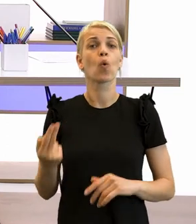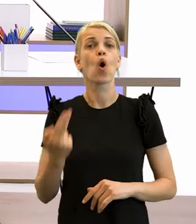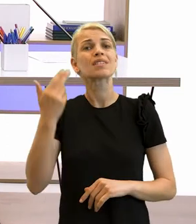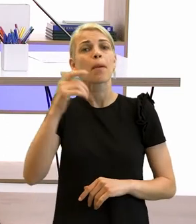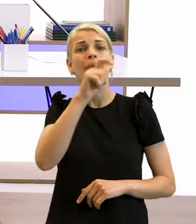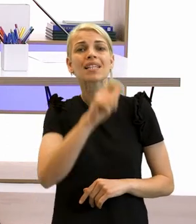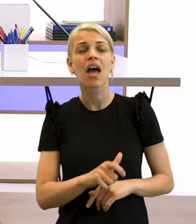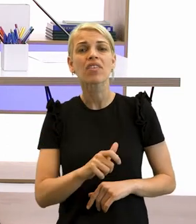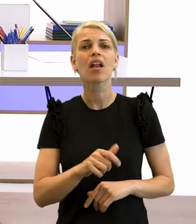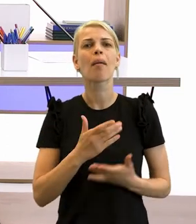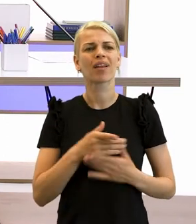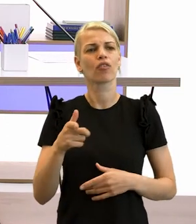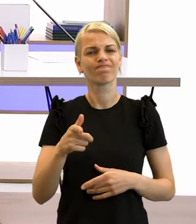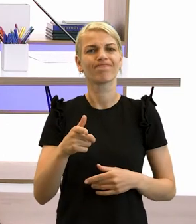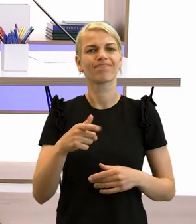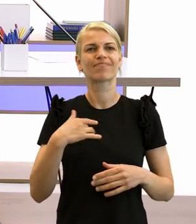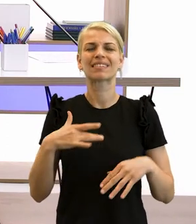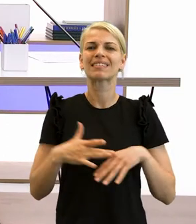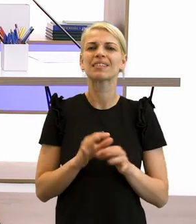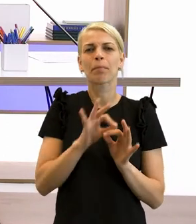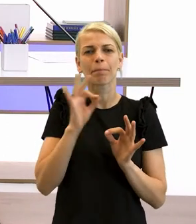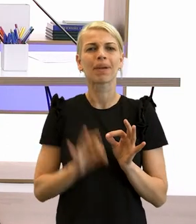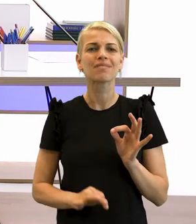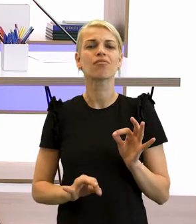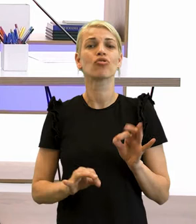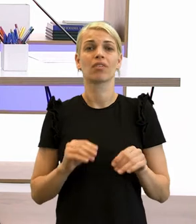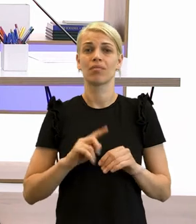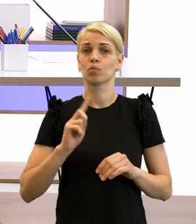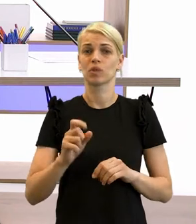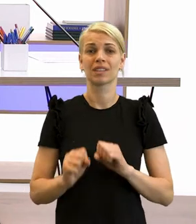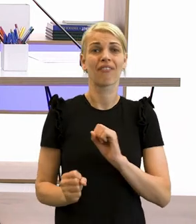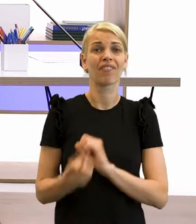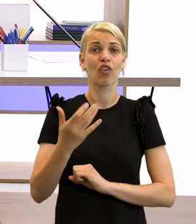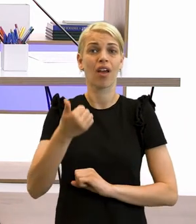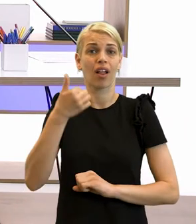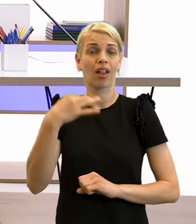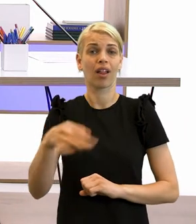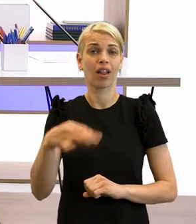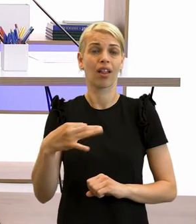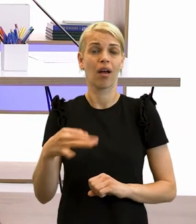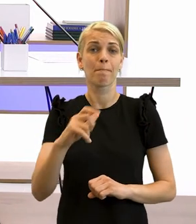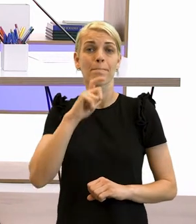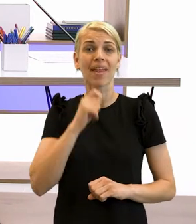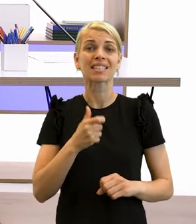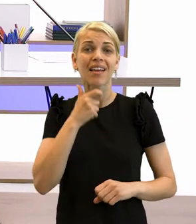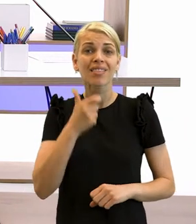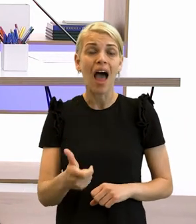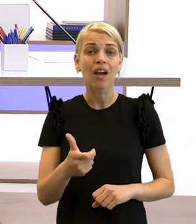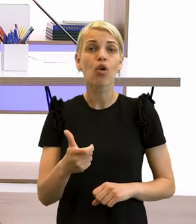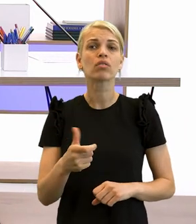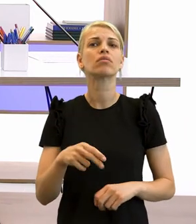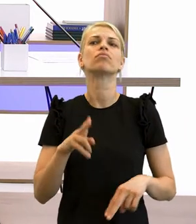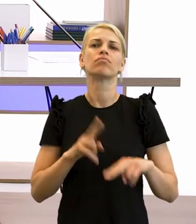predstaviteľia boli preto presvedčení, že vytvorenie jednotného maďarského národa bude možné len prostredníctvom